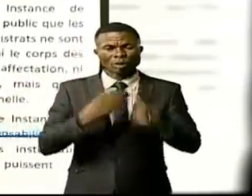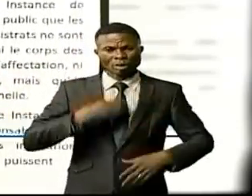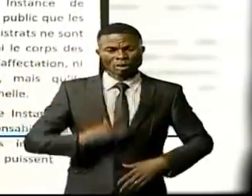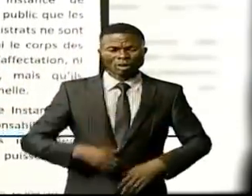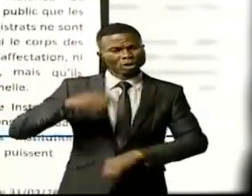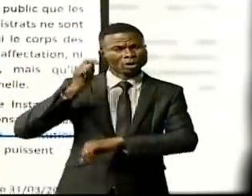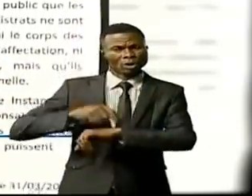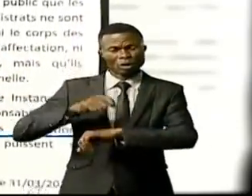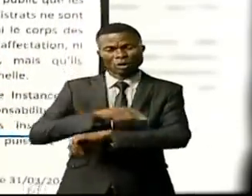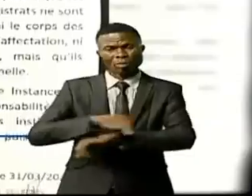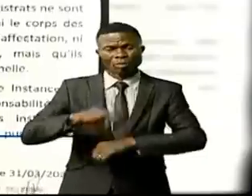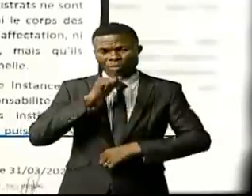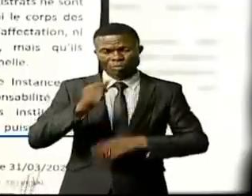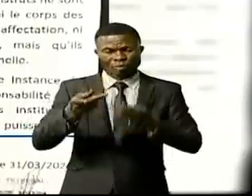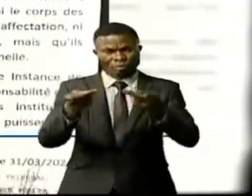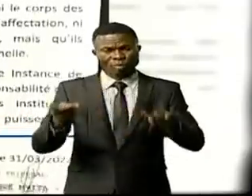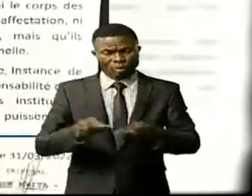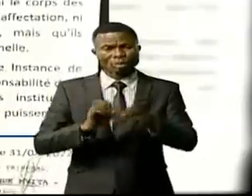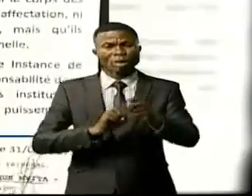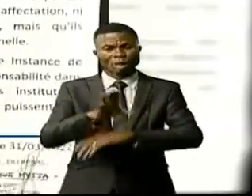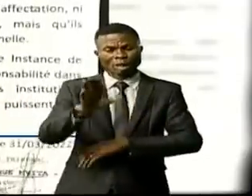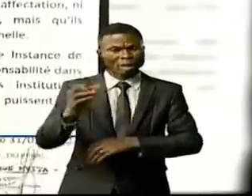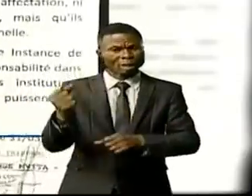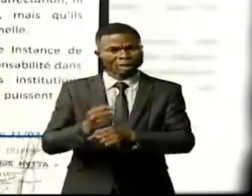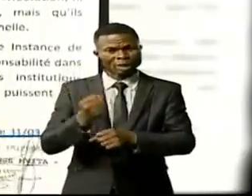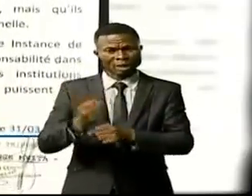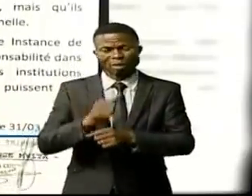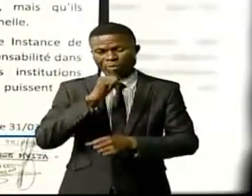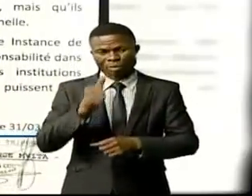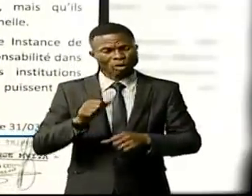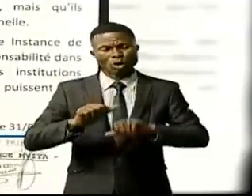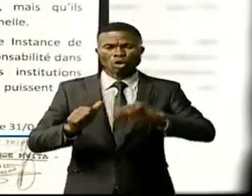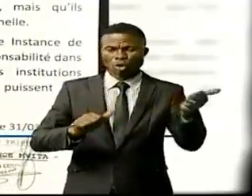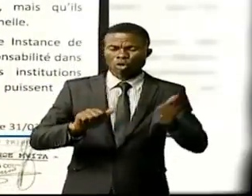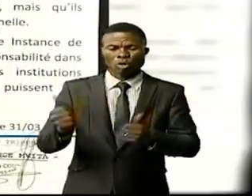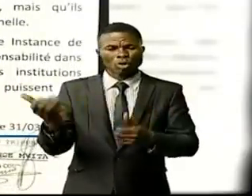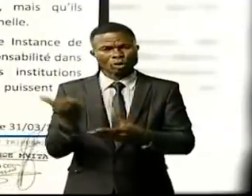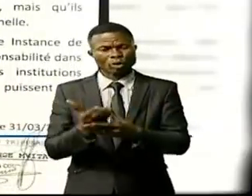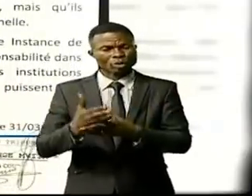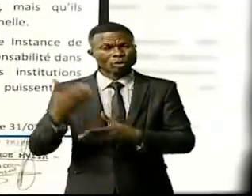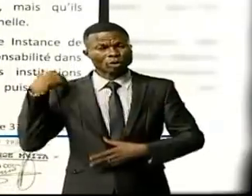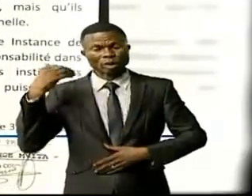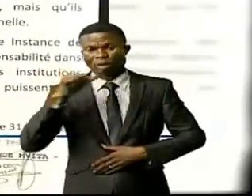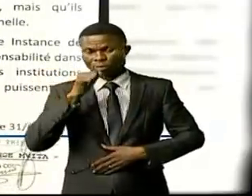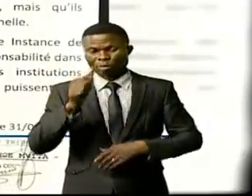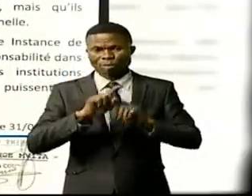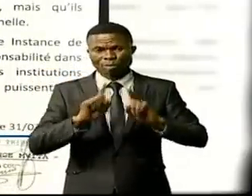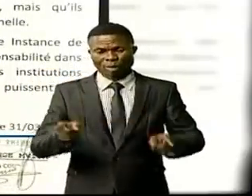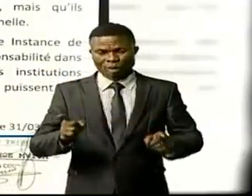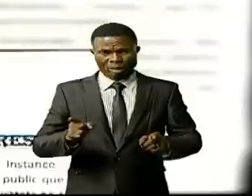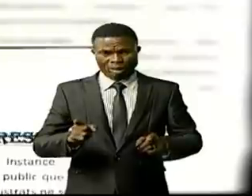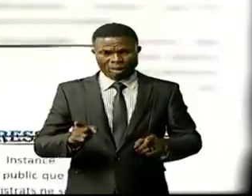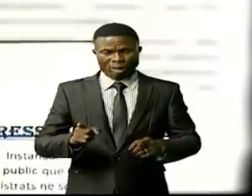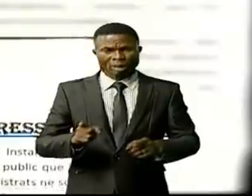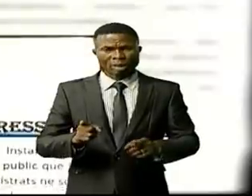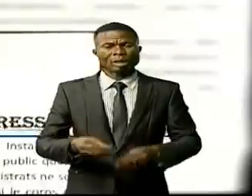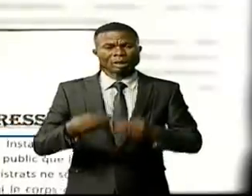tribunal, son lieu d'affectation, ni un quelconque dossier judiciaire, mais qu'il relève de sa